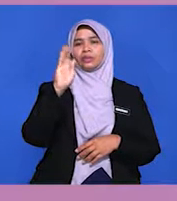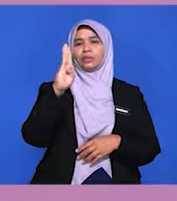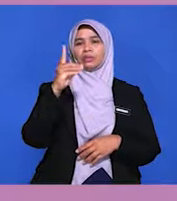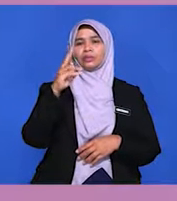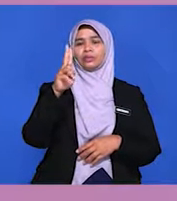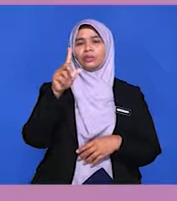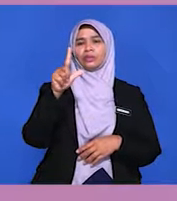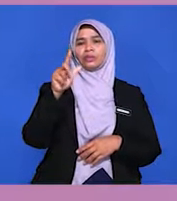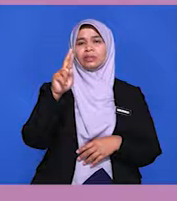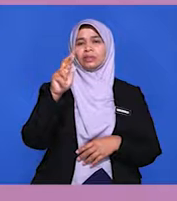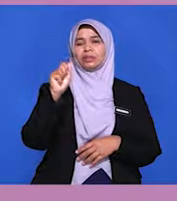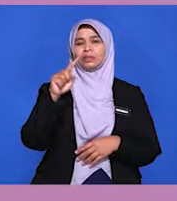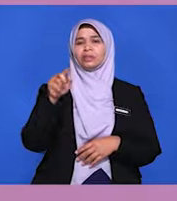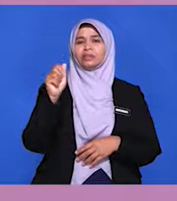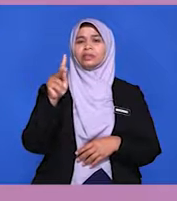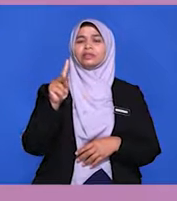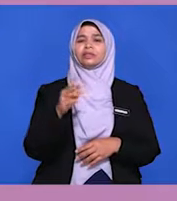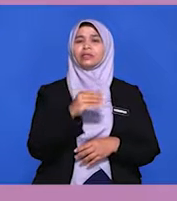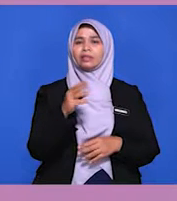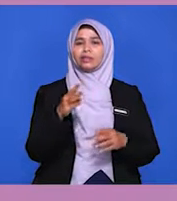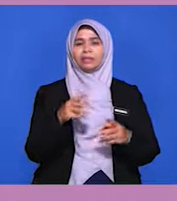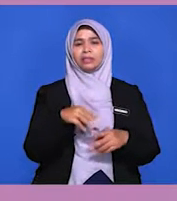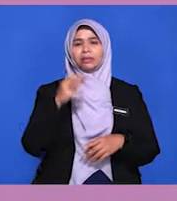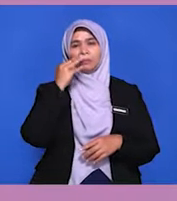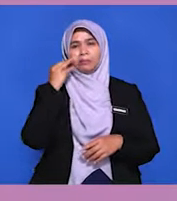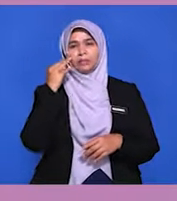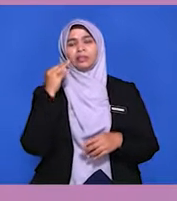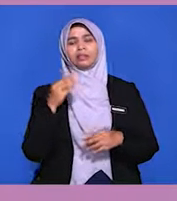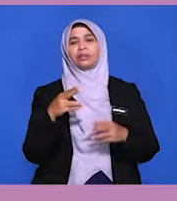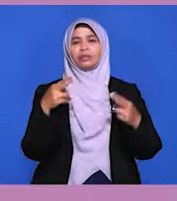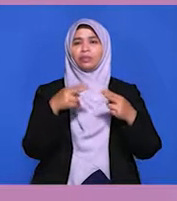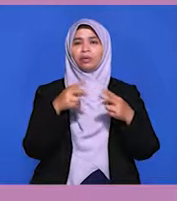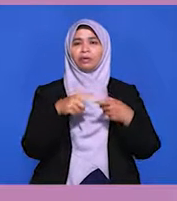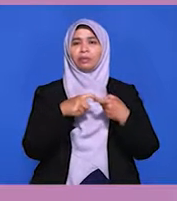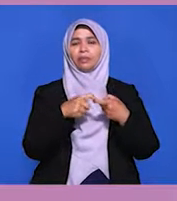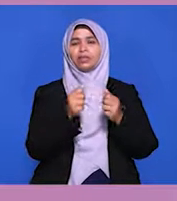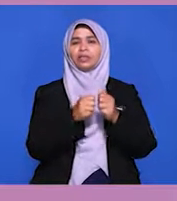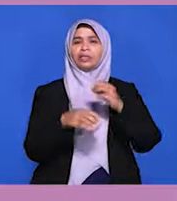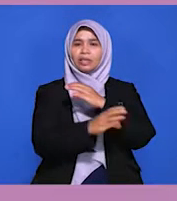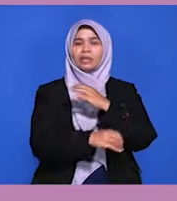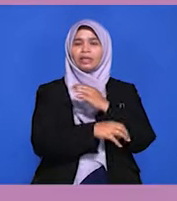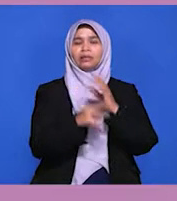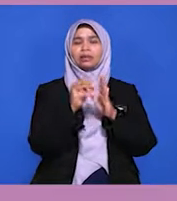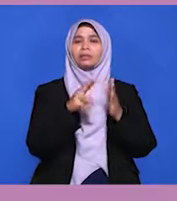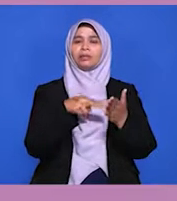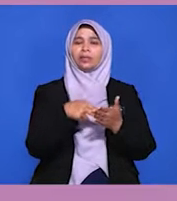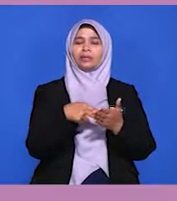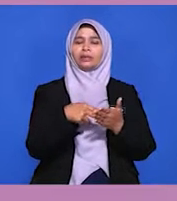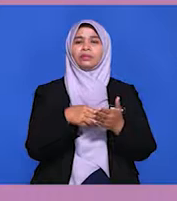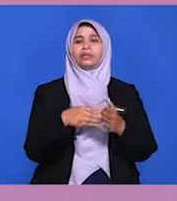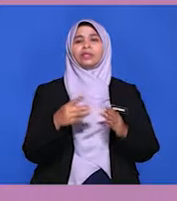berkecuali. Sementara Tun Dr. Mahathir berhubung rapat dengan negara-negara membangun dan negara timur